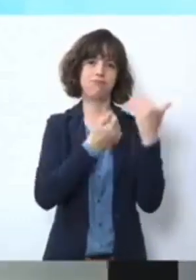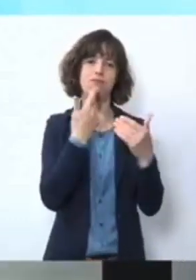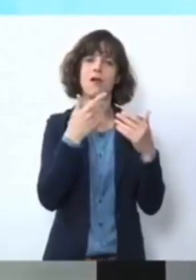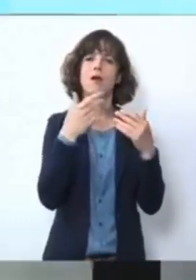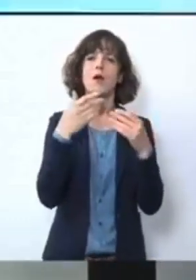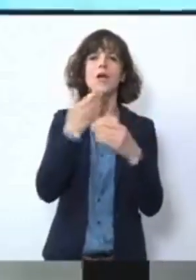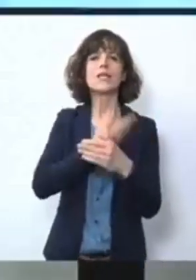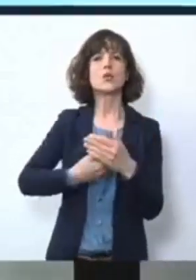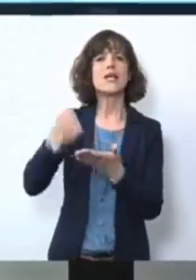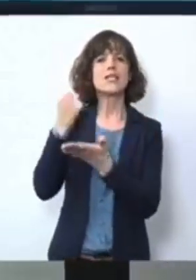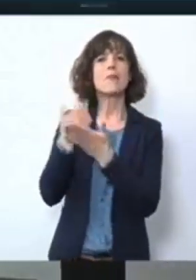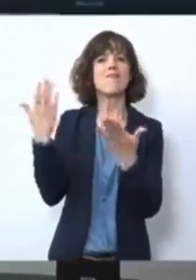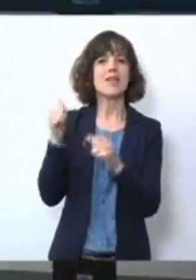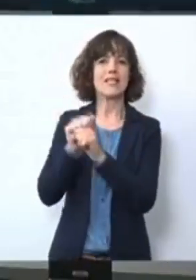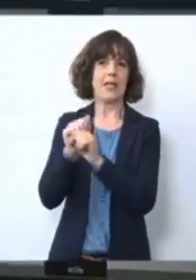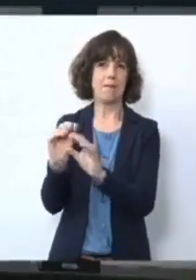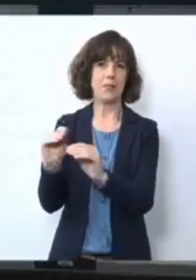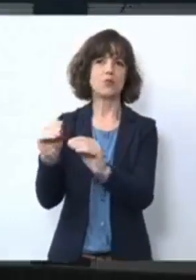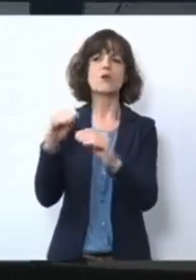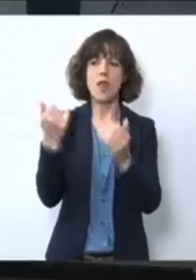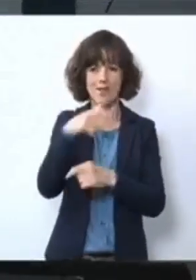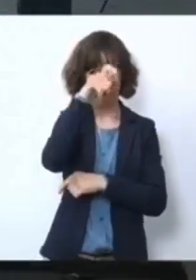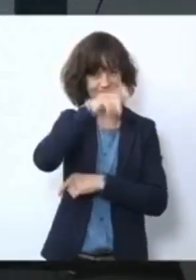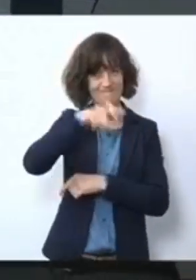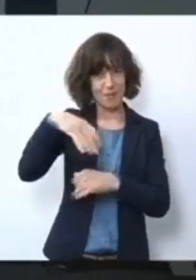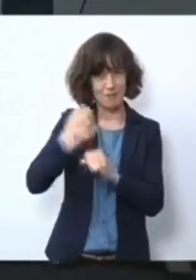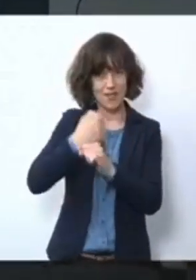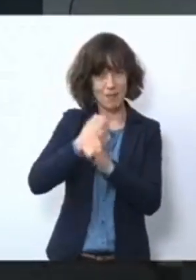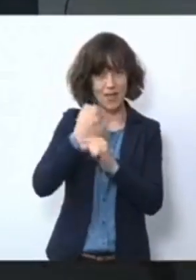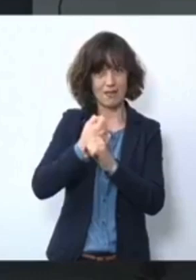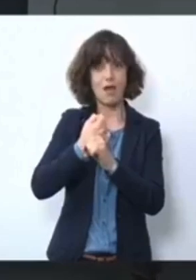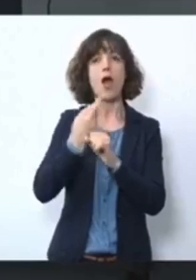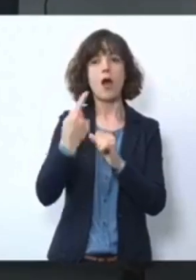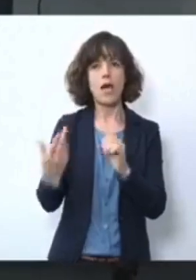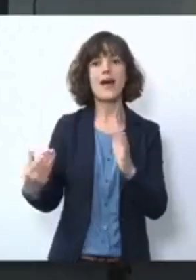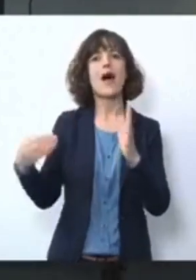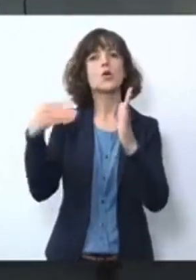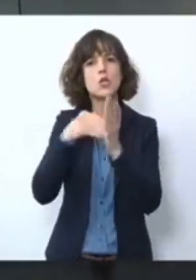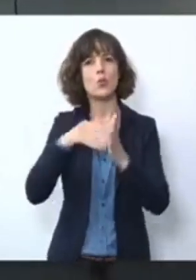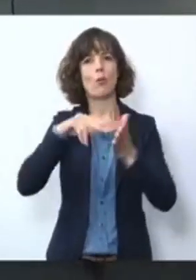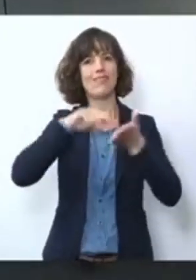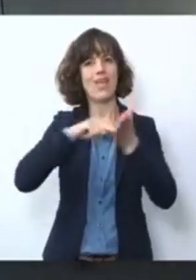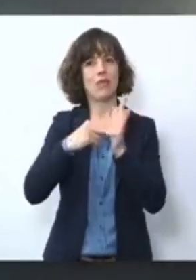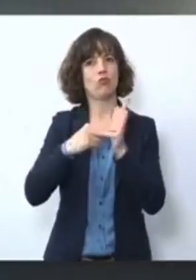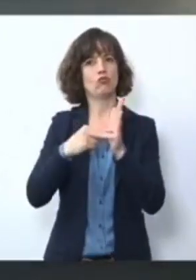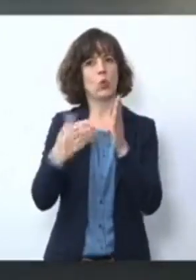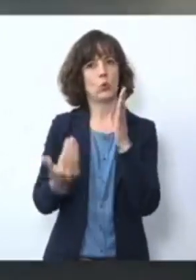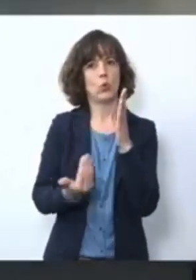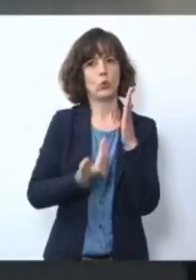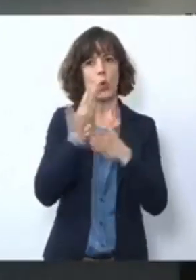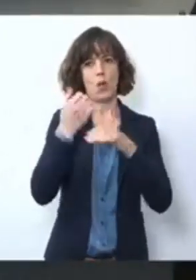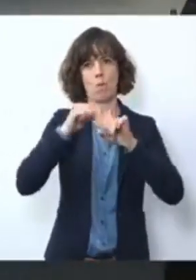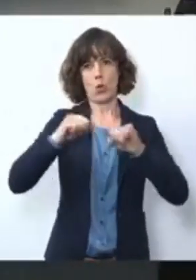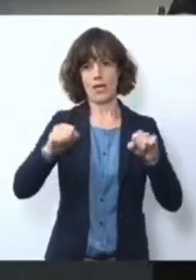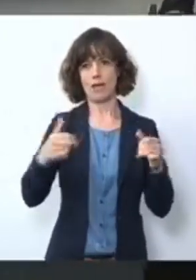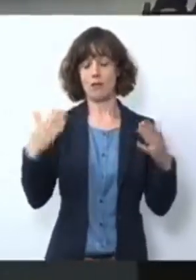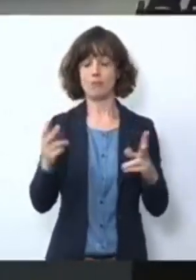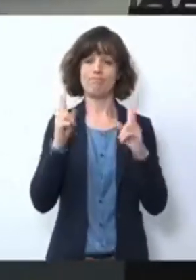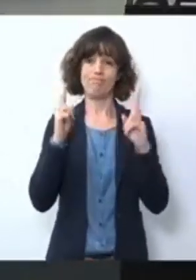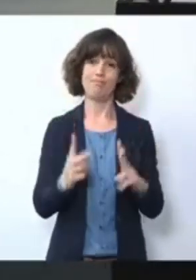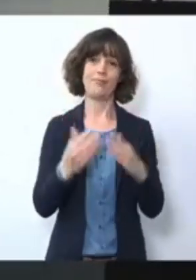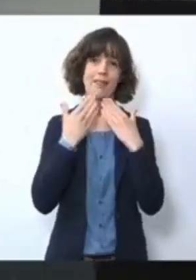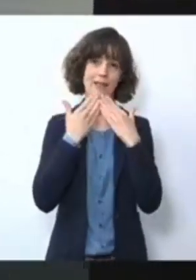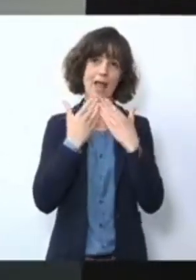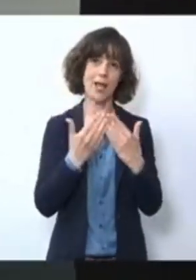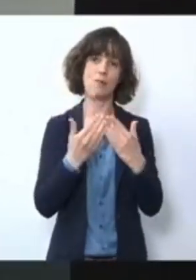neben den Mitarbeitern, die unterstützend tätig sind. Aber wir wollen sie auch noch mal technisch unterstützen. Und da bin ich sehr, sehr dankbar, dass